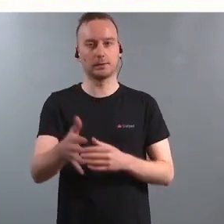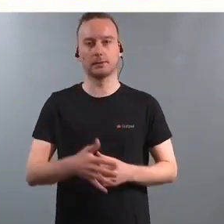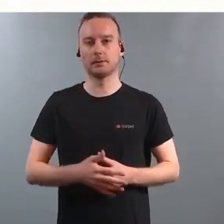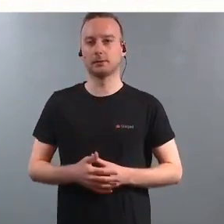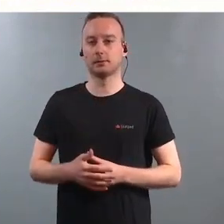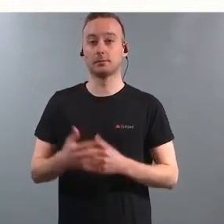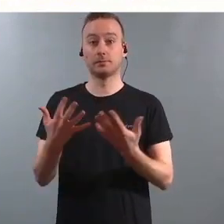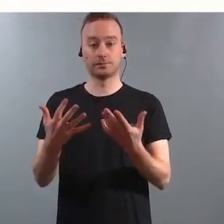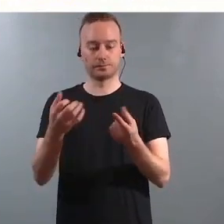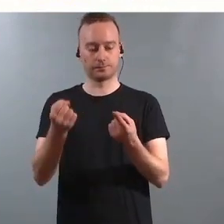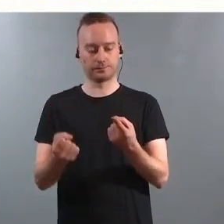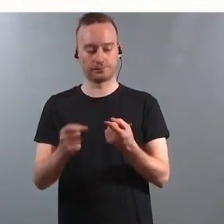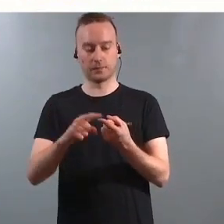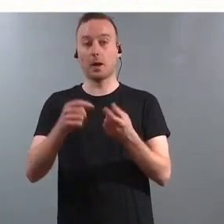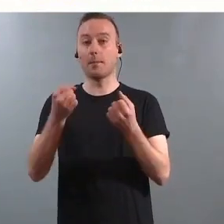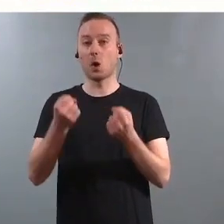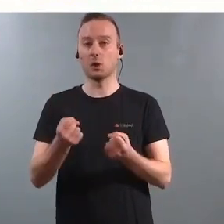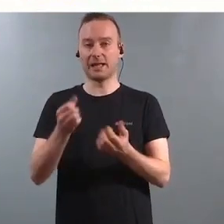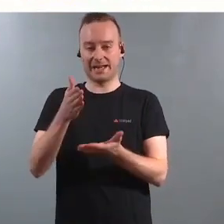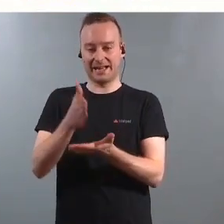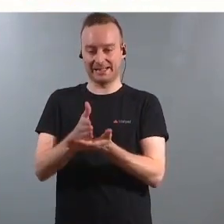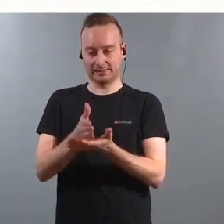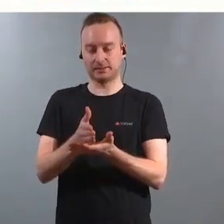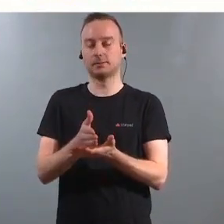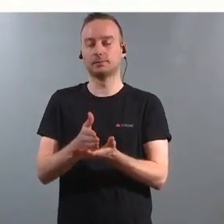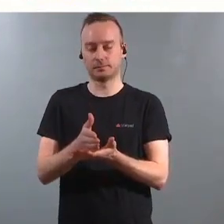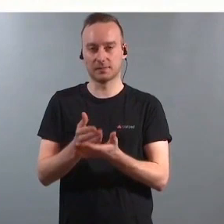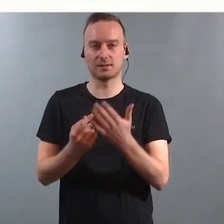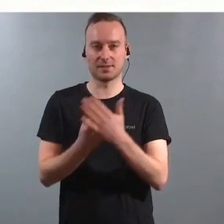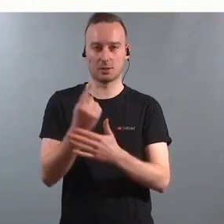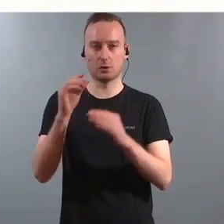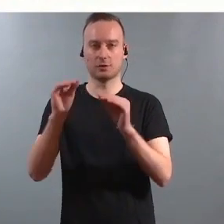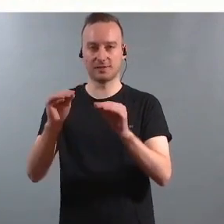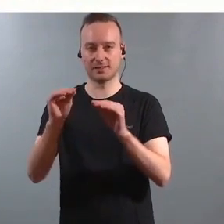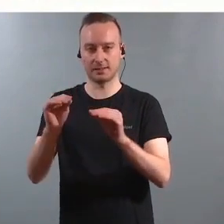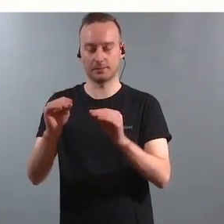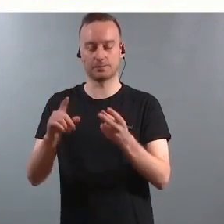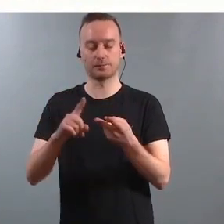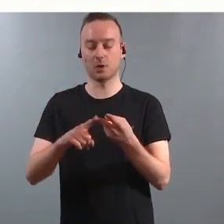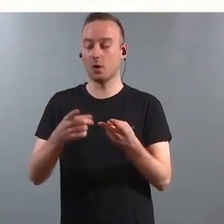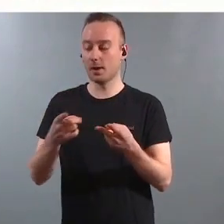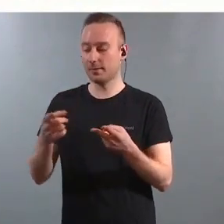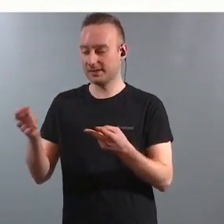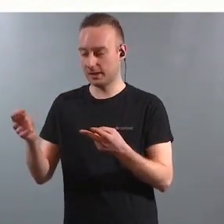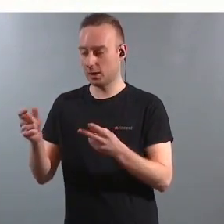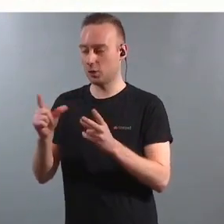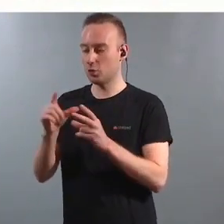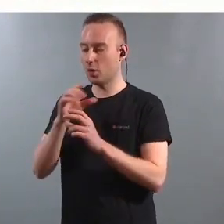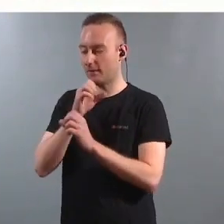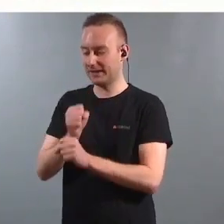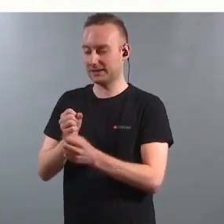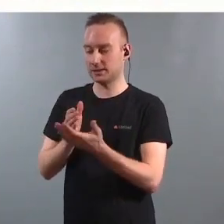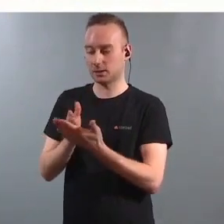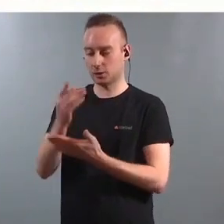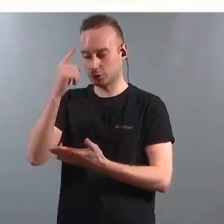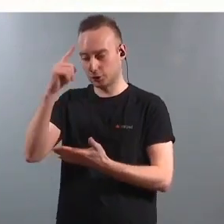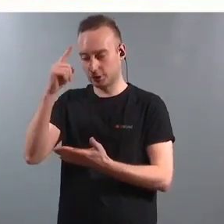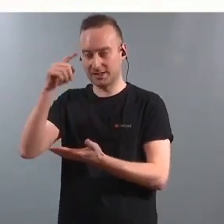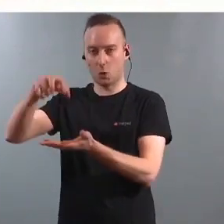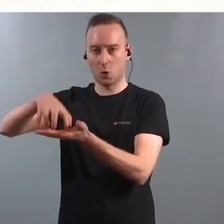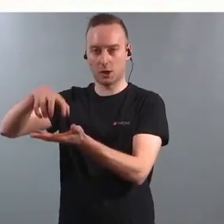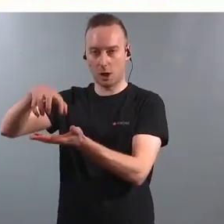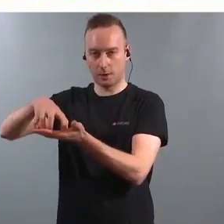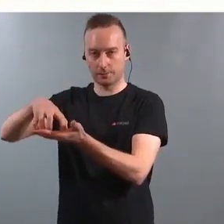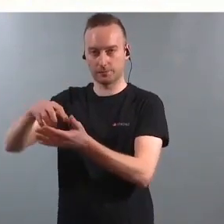De beholder retten til spesialundervisning, og at PPT skal være et uavhengig sakkyndig organ. Når jeg